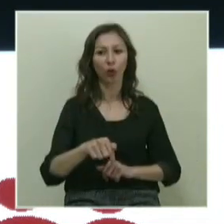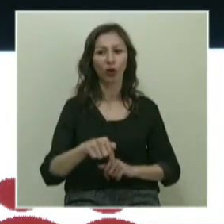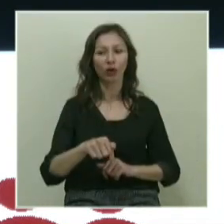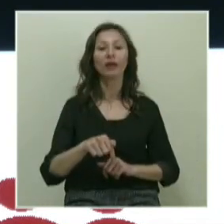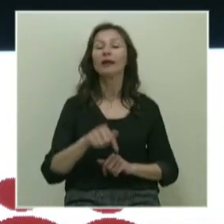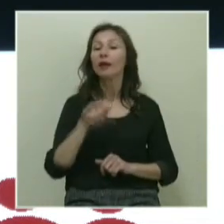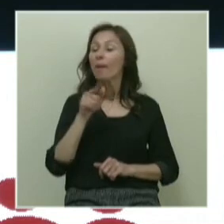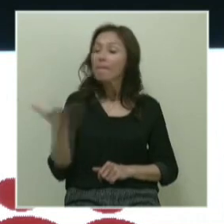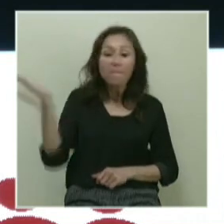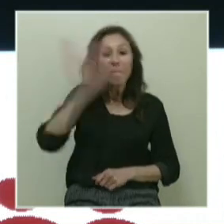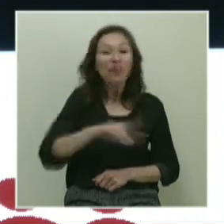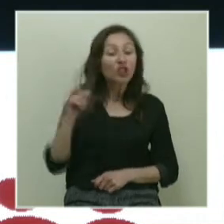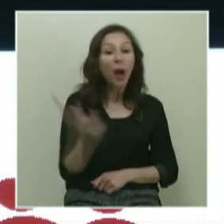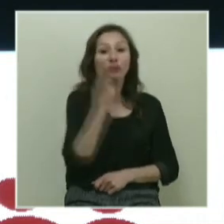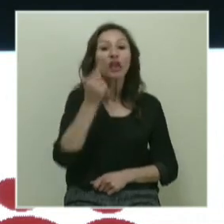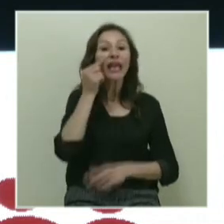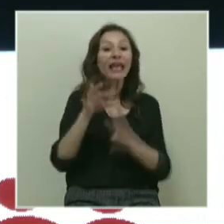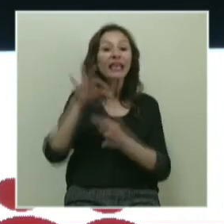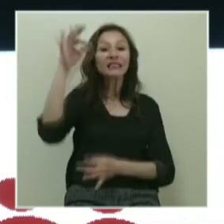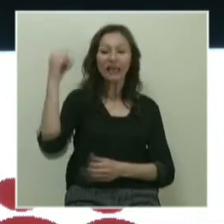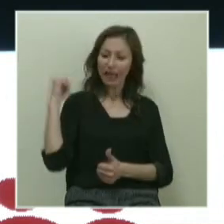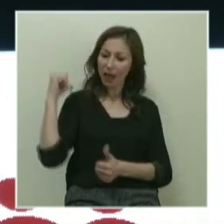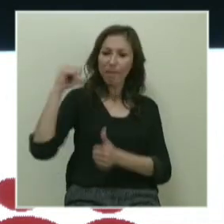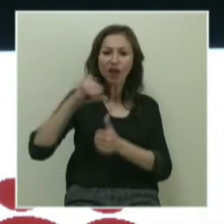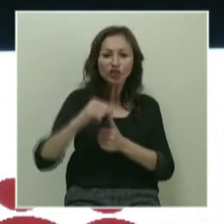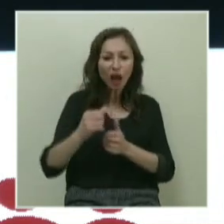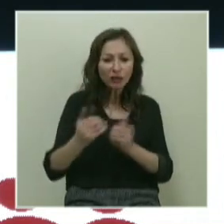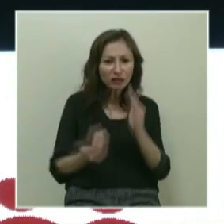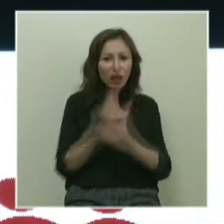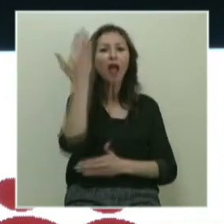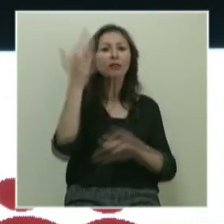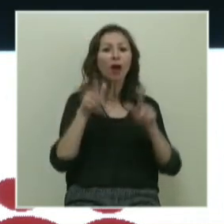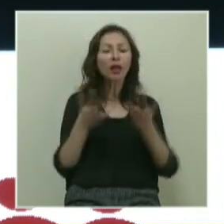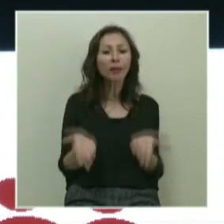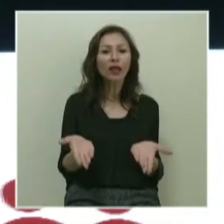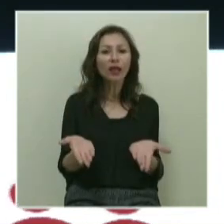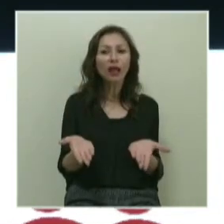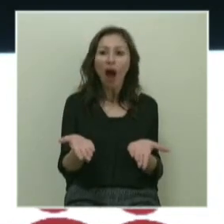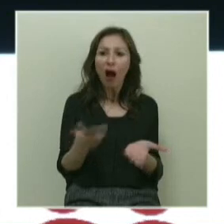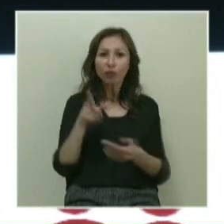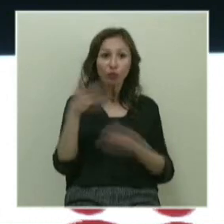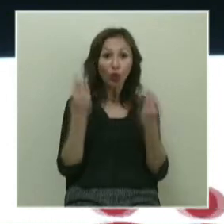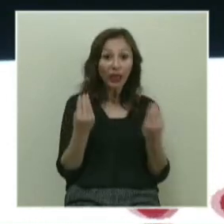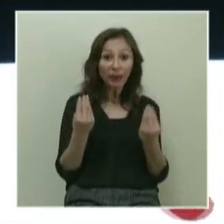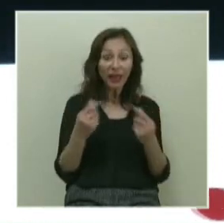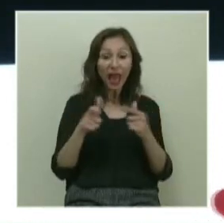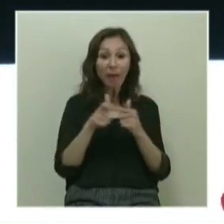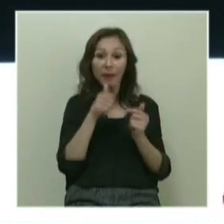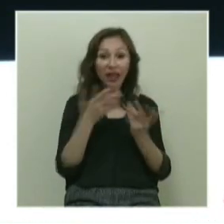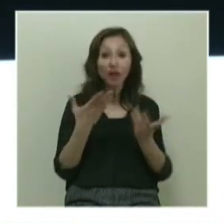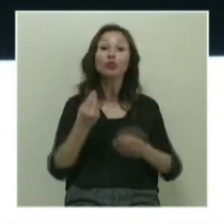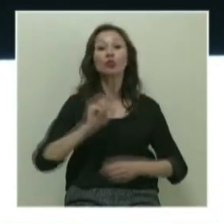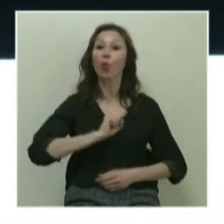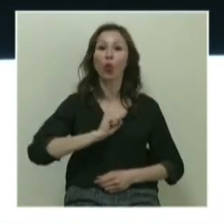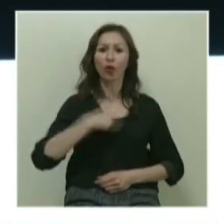değil bu. Başka bir şey. İnsanı yeni baştan yaratma noktasındayız. Ha, Emin Çapa bu çok iyi bir şey mi? Vallahi çok korkuyorum.